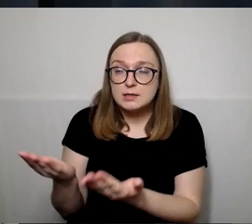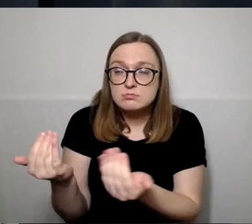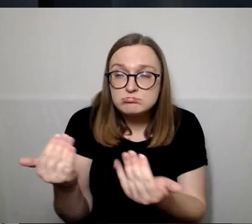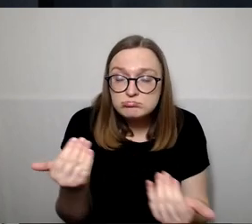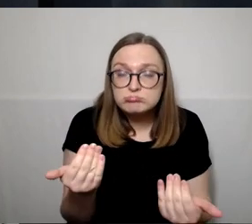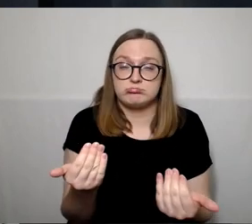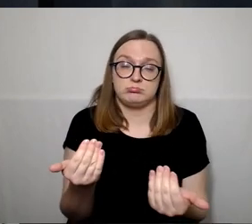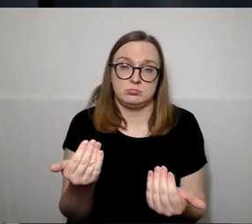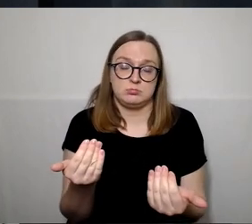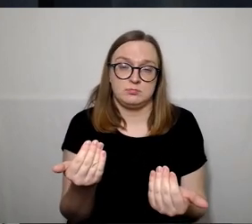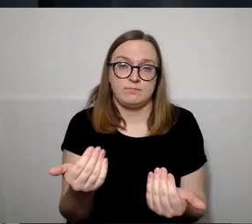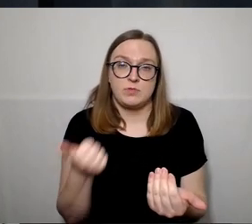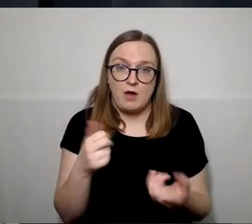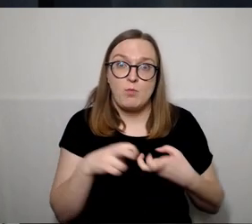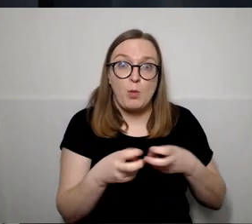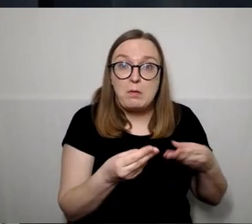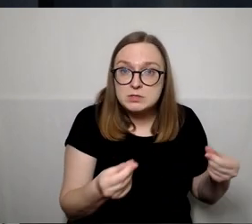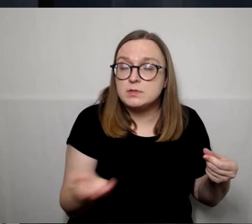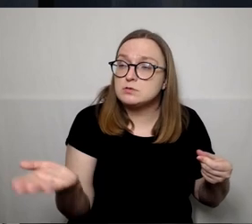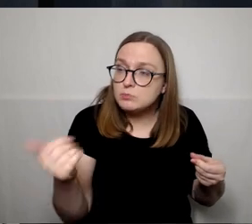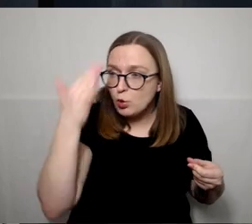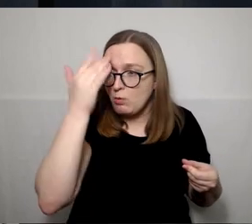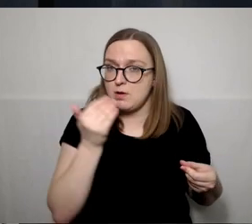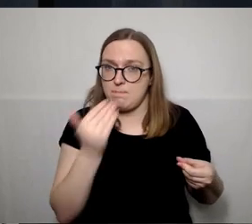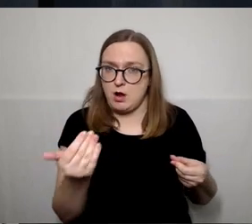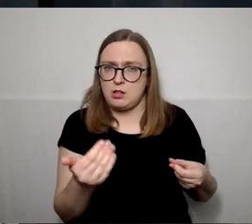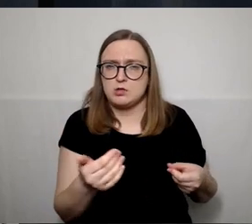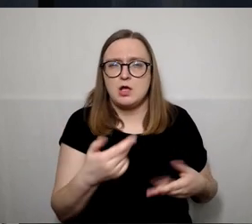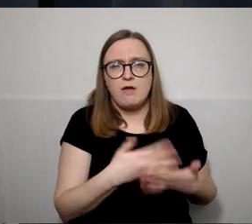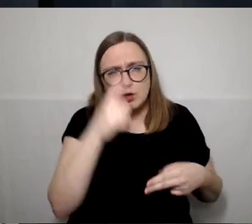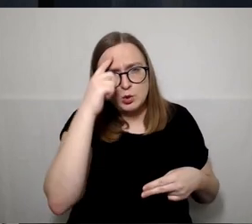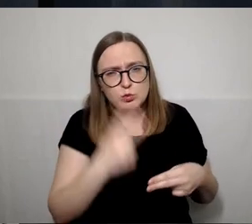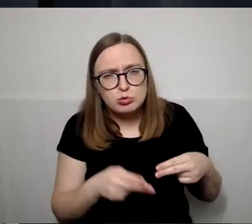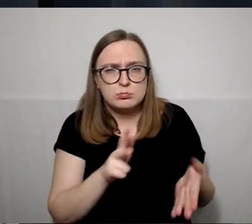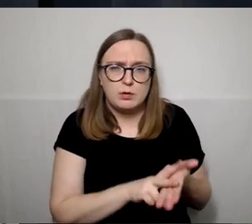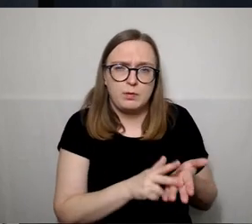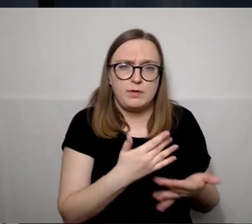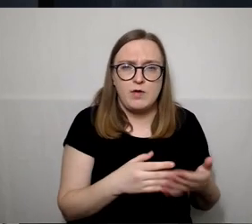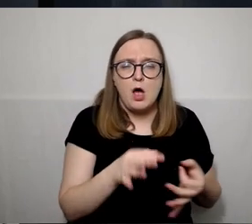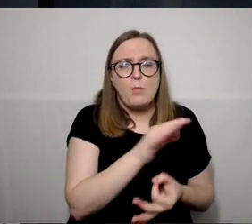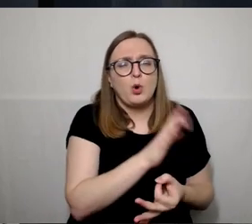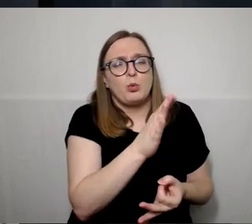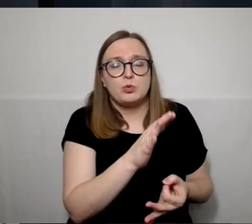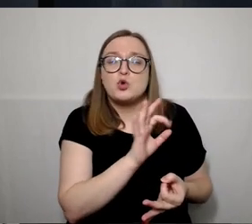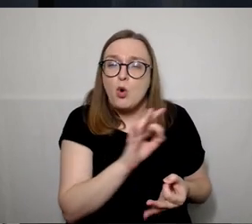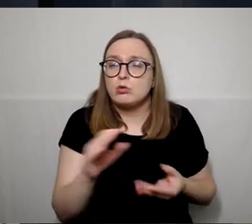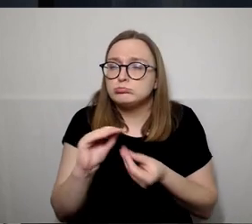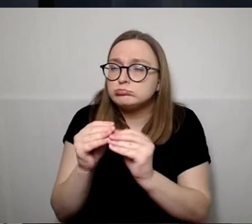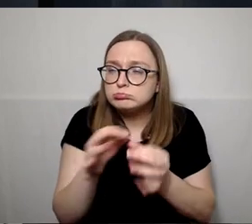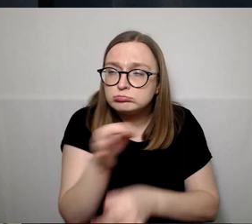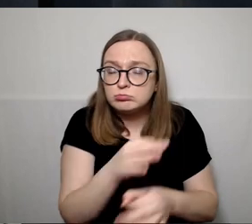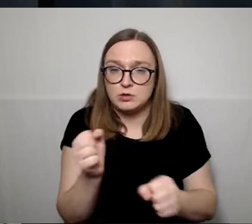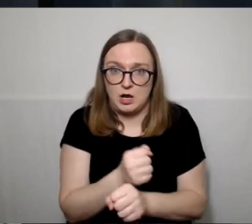problemų sprendimus, į prieimimus ir aptarimi projektai. Tai tas